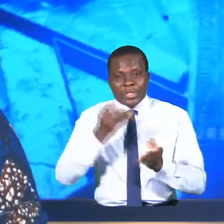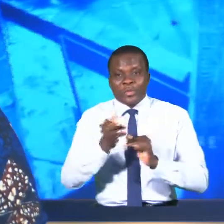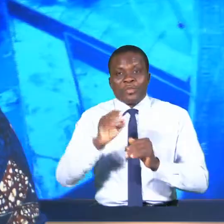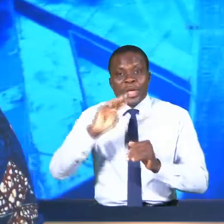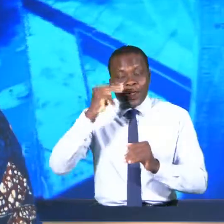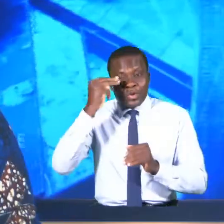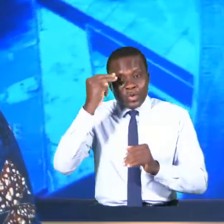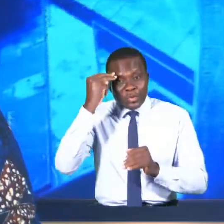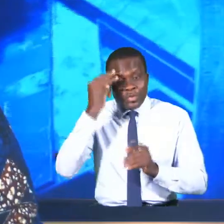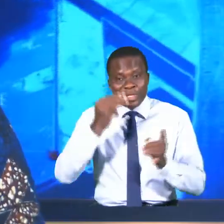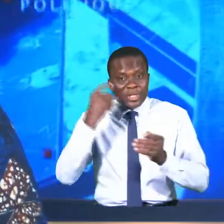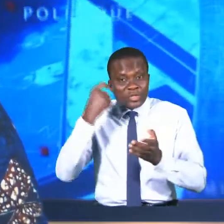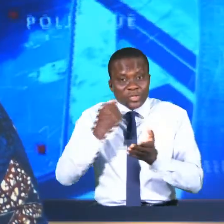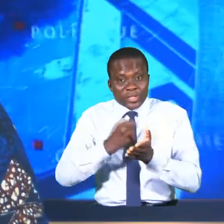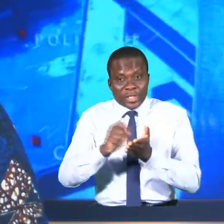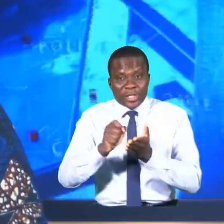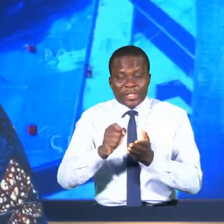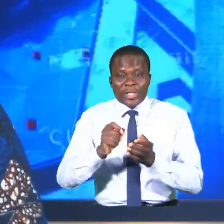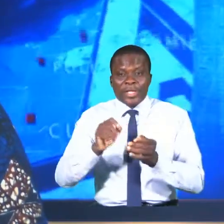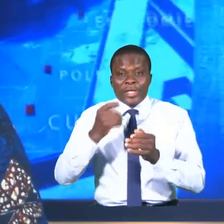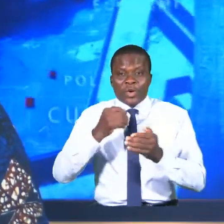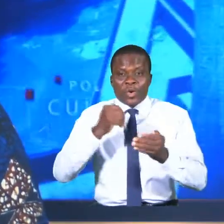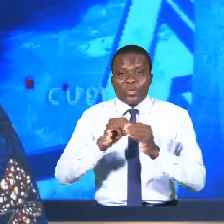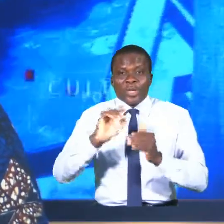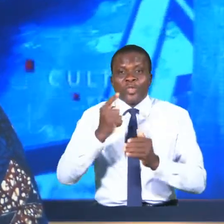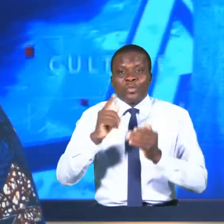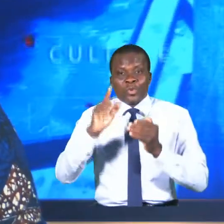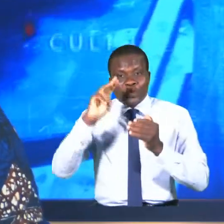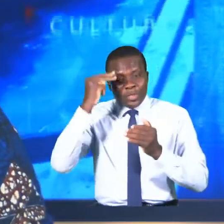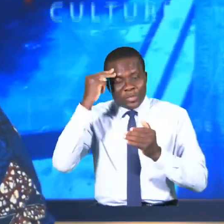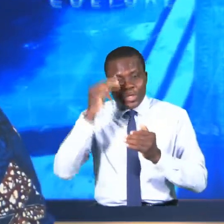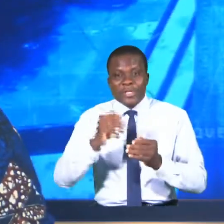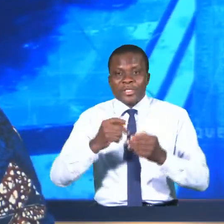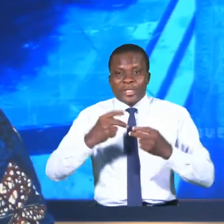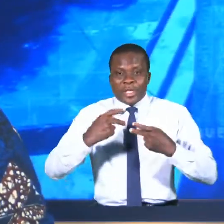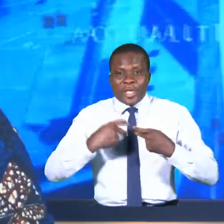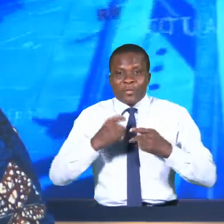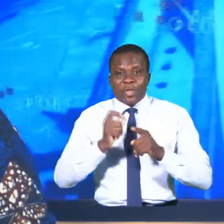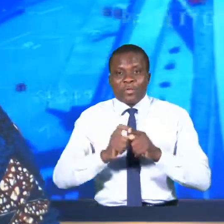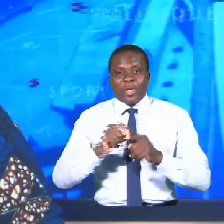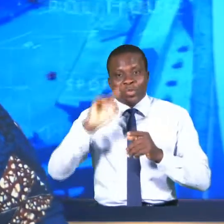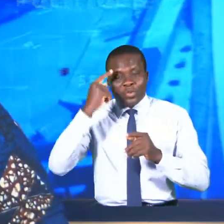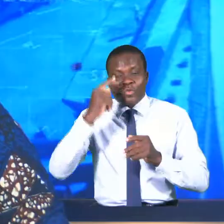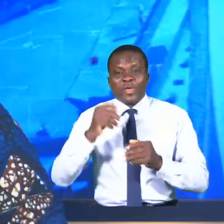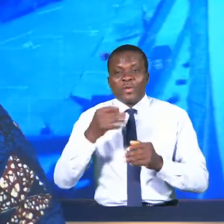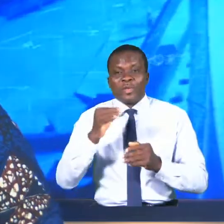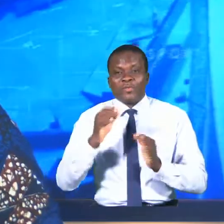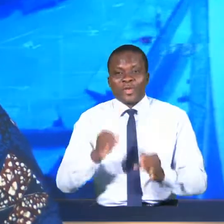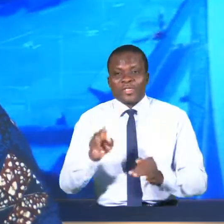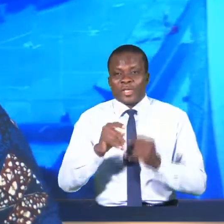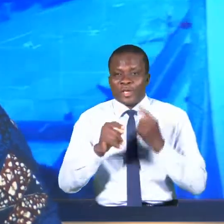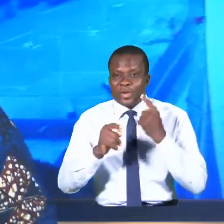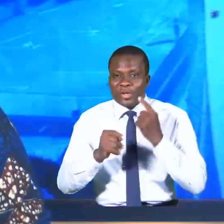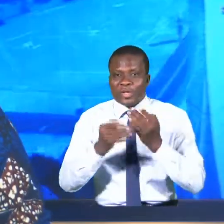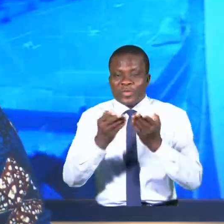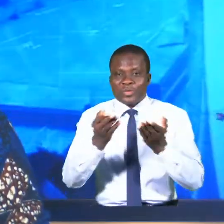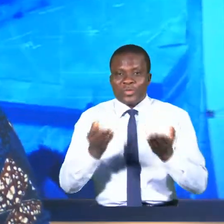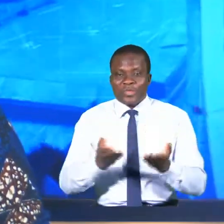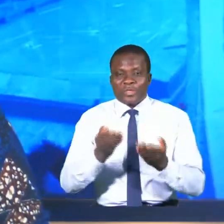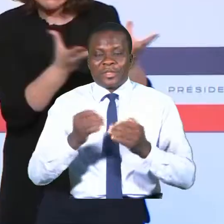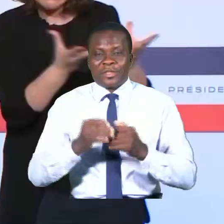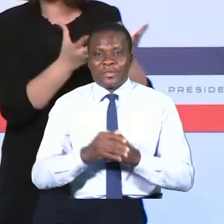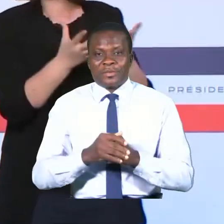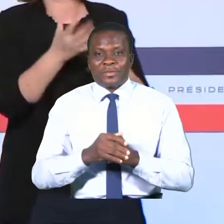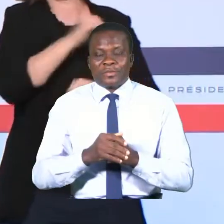Attal, secrétaire d'État auprès du Premier ministre et porte-parole du gouvernement français. On écoute quelques extraits de sa déclaration.